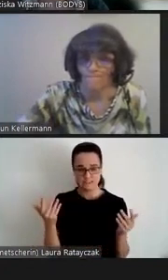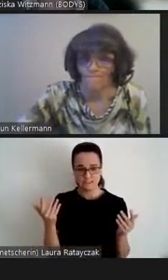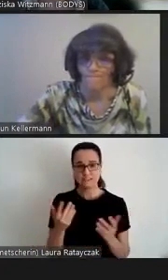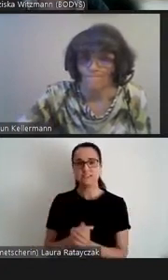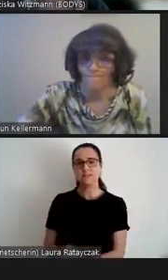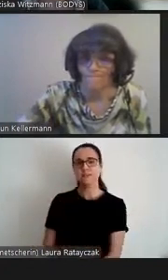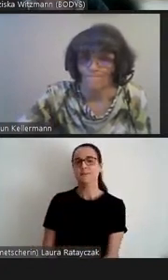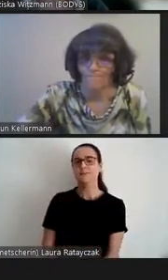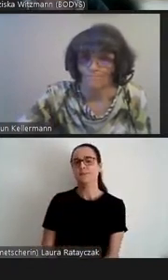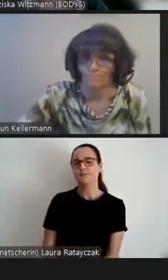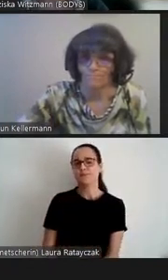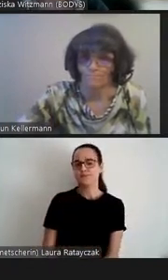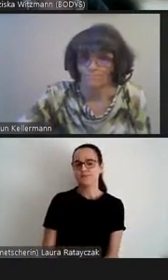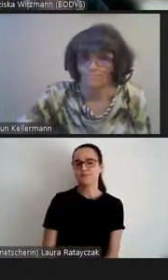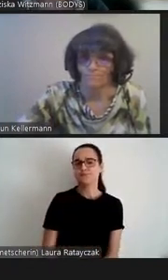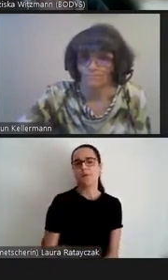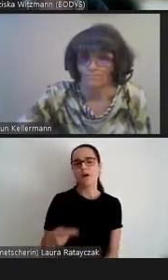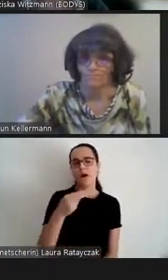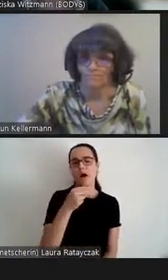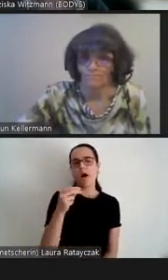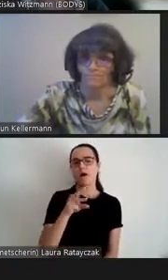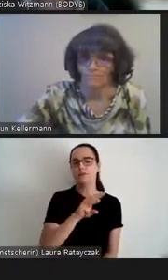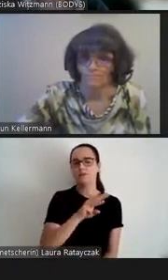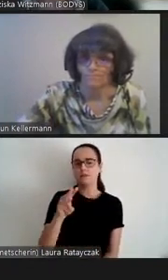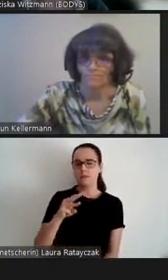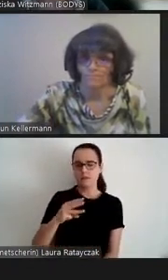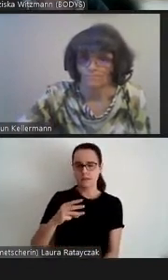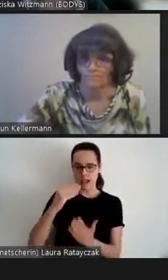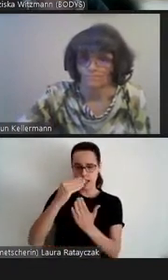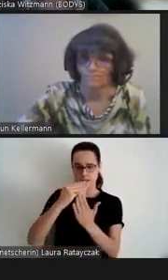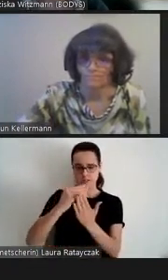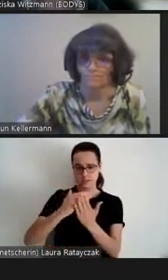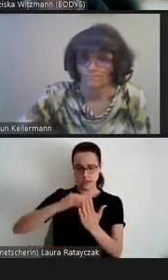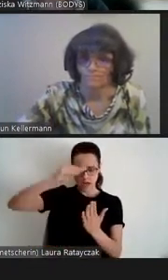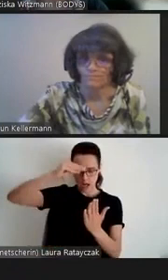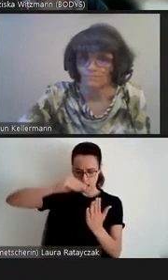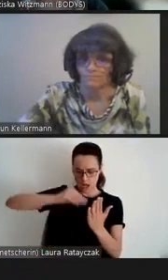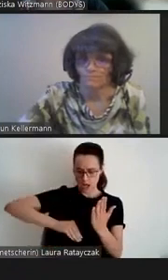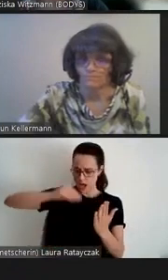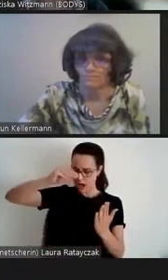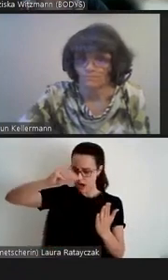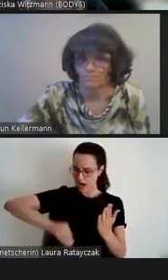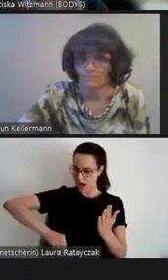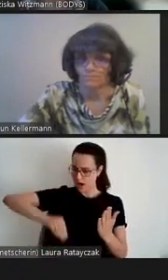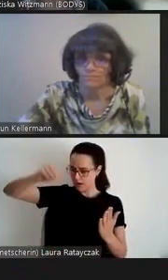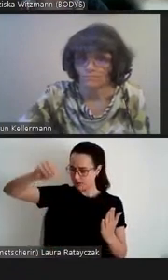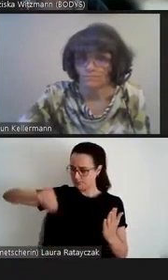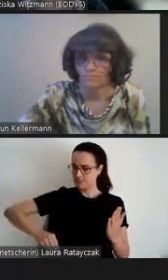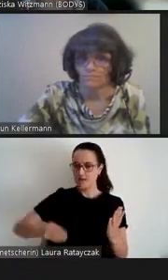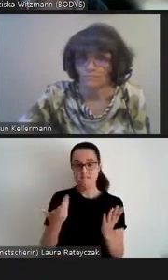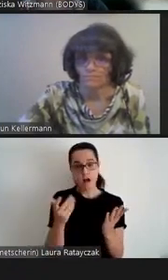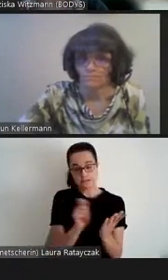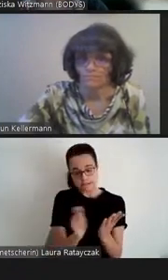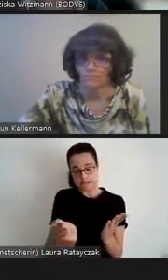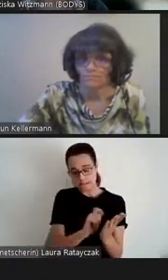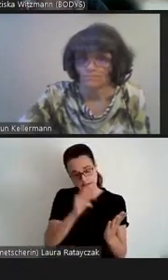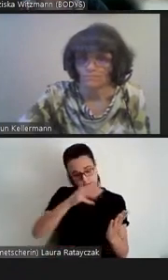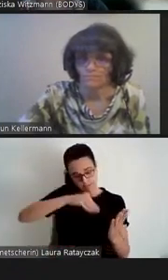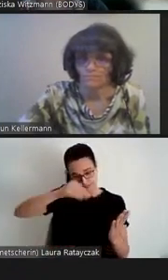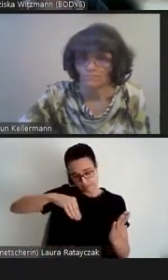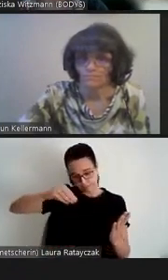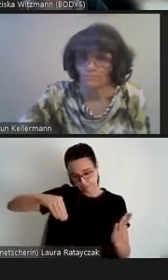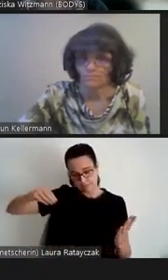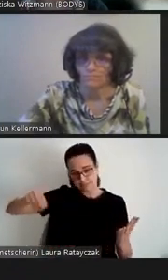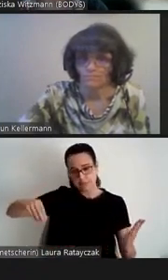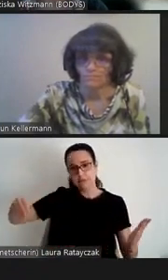langen, langen Liste auflistet, wo eigentlich